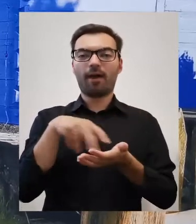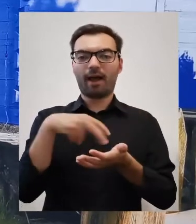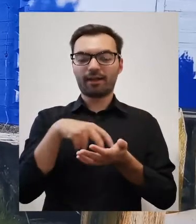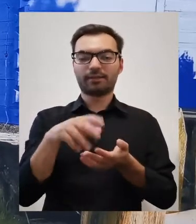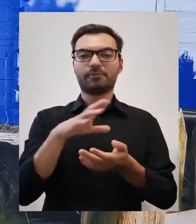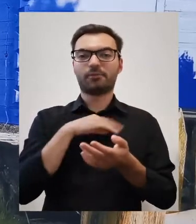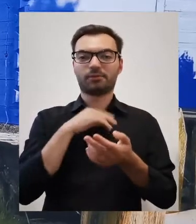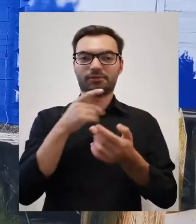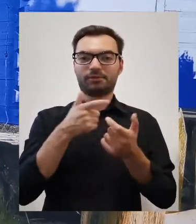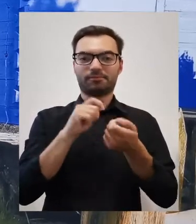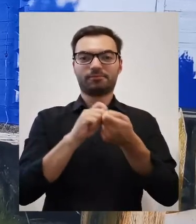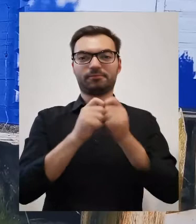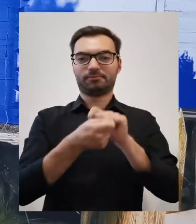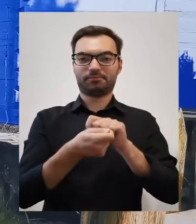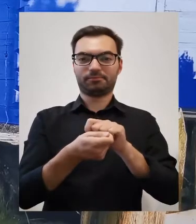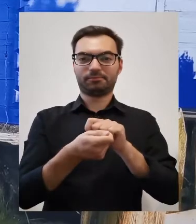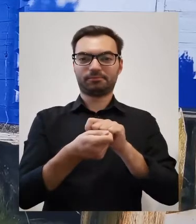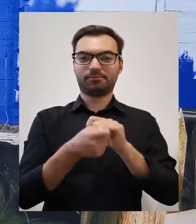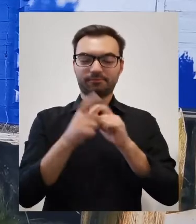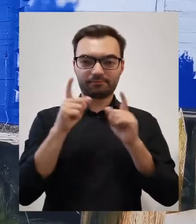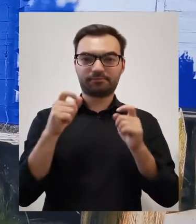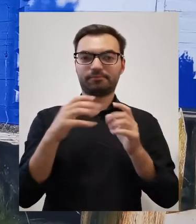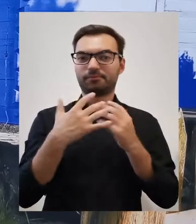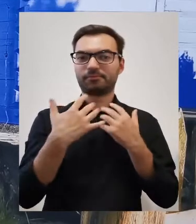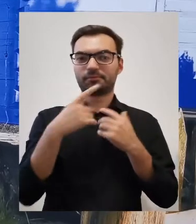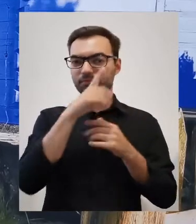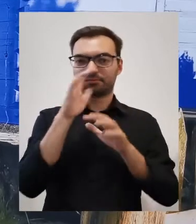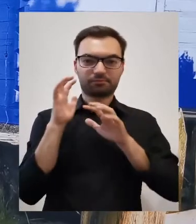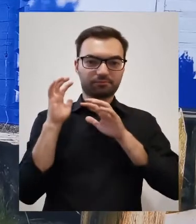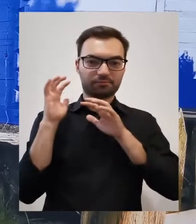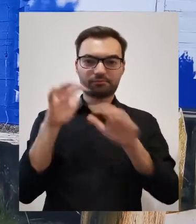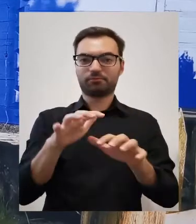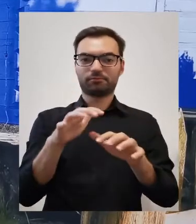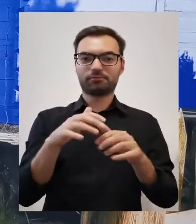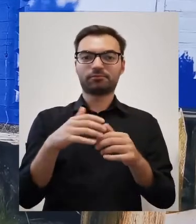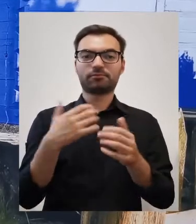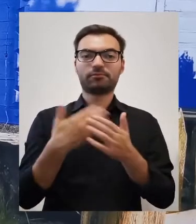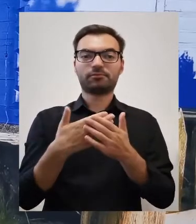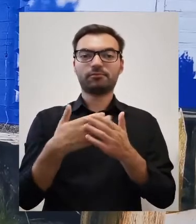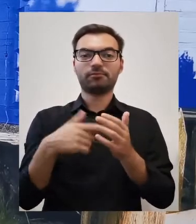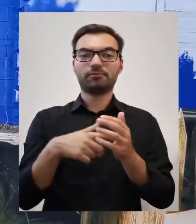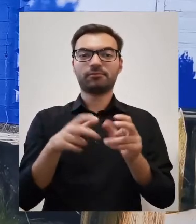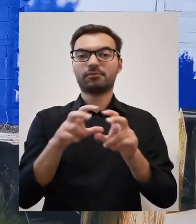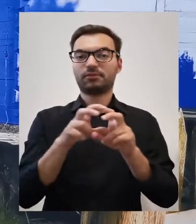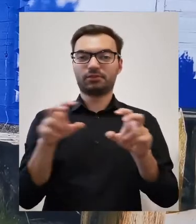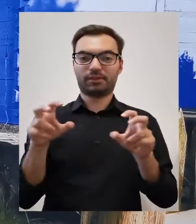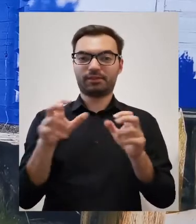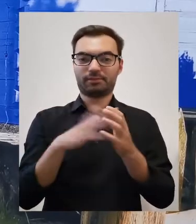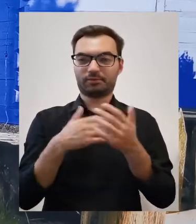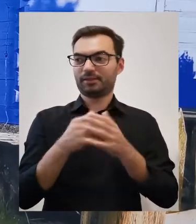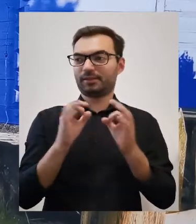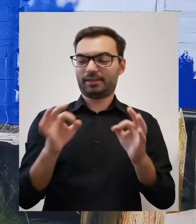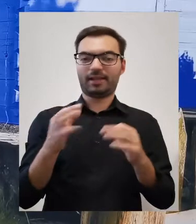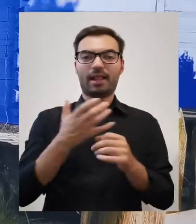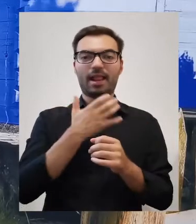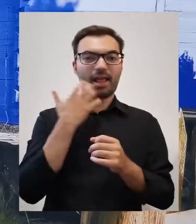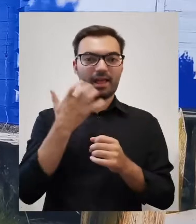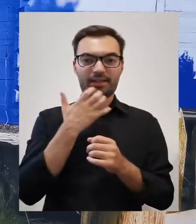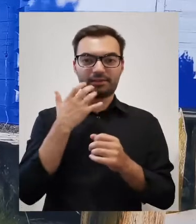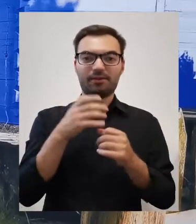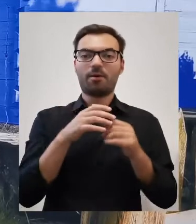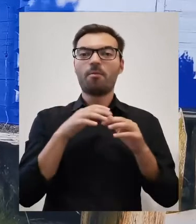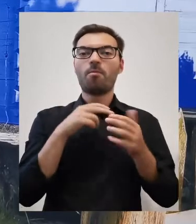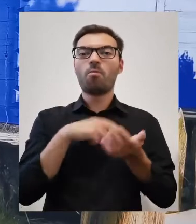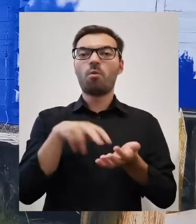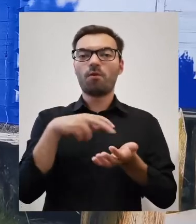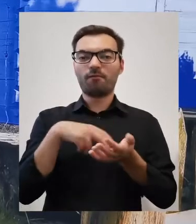bulwary i w ogóle można spowodować, że te bulwary po prostu zaczną przyciągać ludzi i w takim czasie jak teraz, w